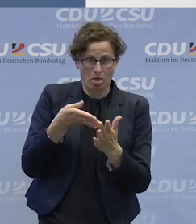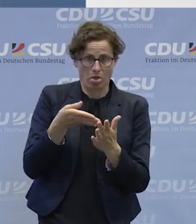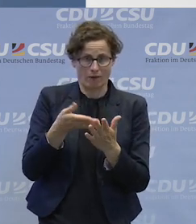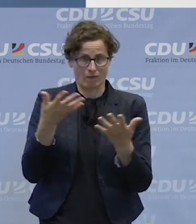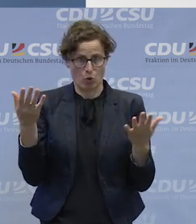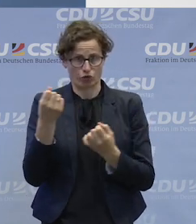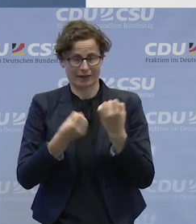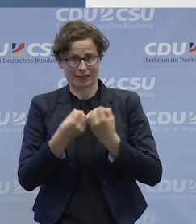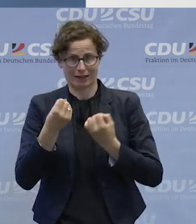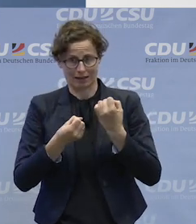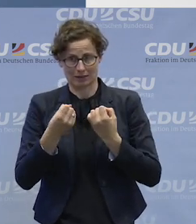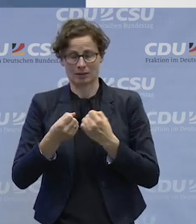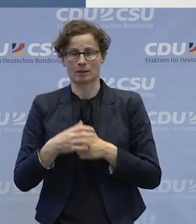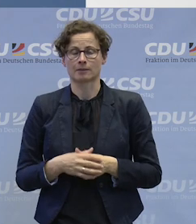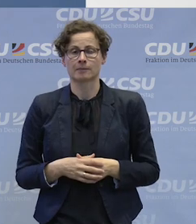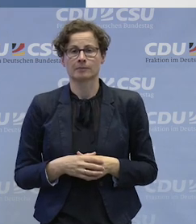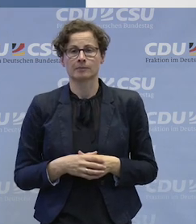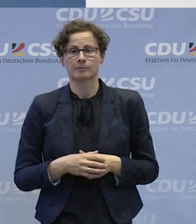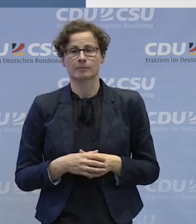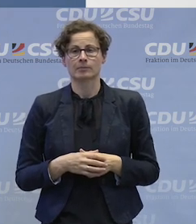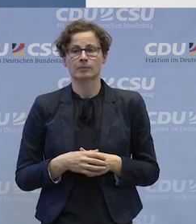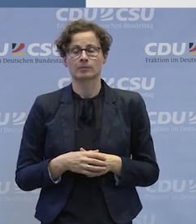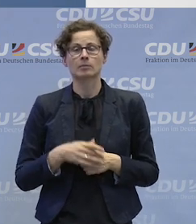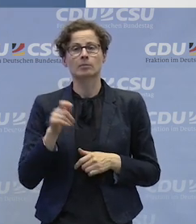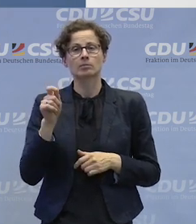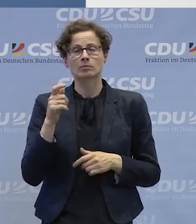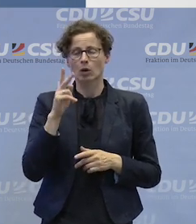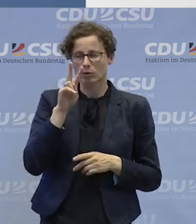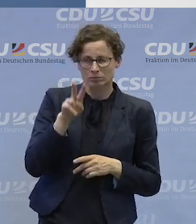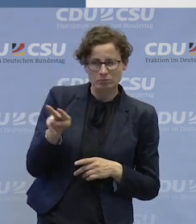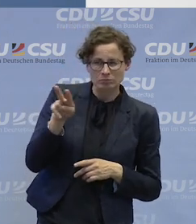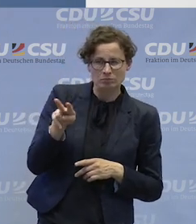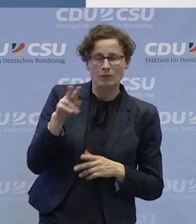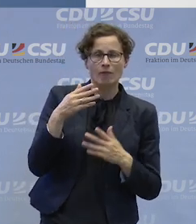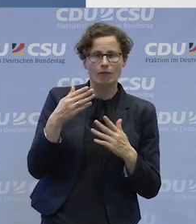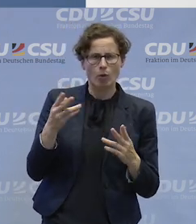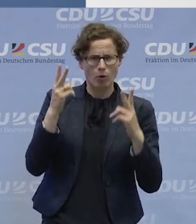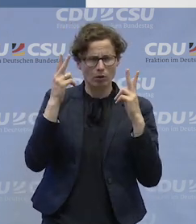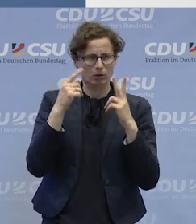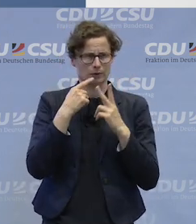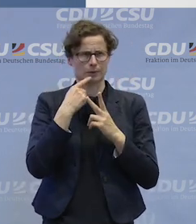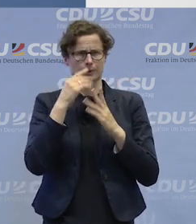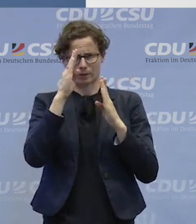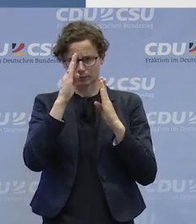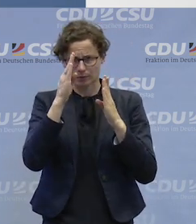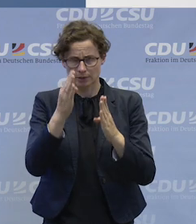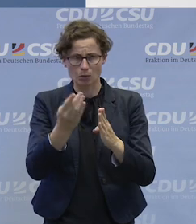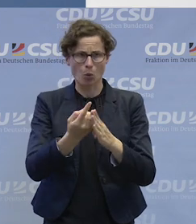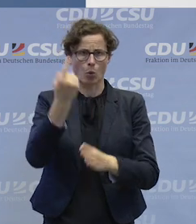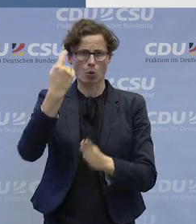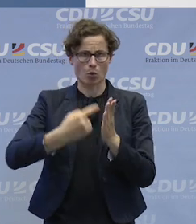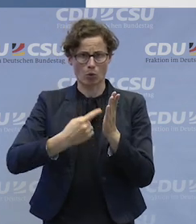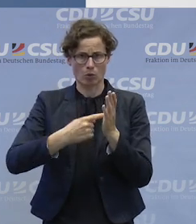Arbeitsprozess, wo muss sich jemand sehr konzentrieren, wo ist Aufmerksamkeit gefordert etc.